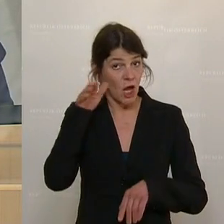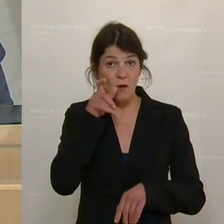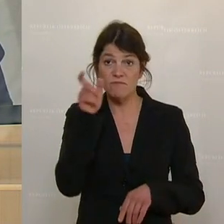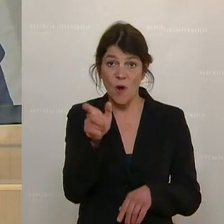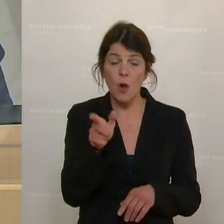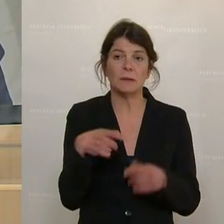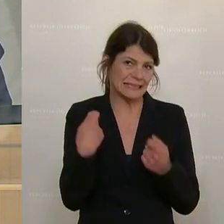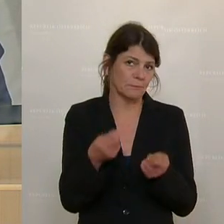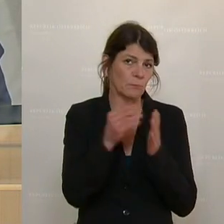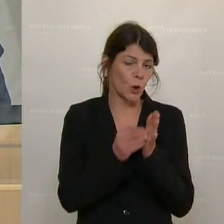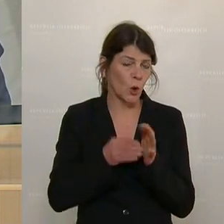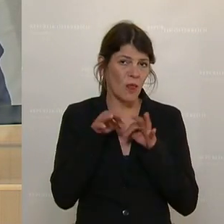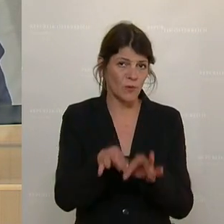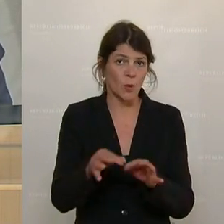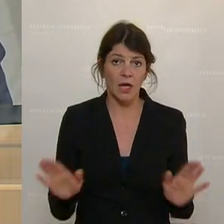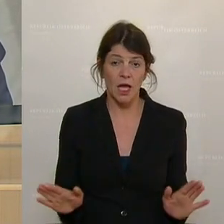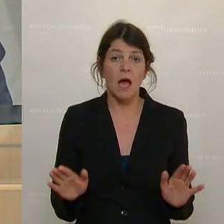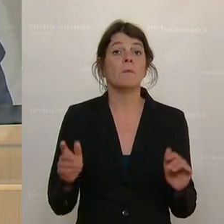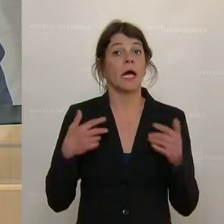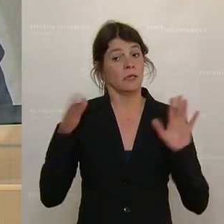habe, aber dafür gibt es Protokollführung. Und ich behalte mir das vor. sicher, Ausdruck